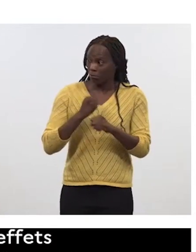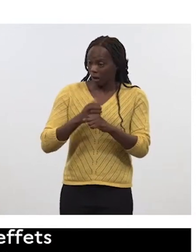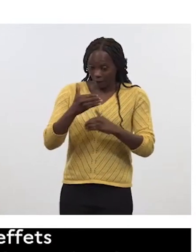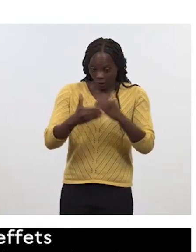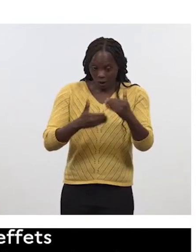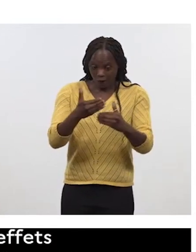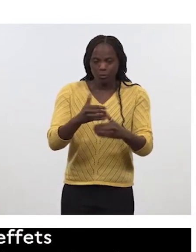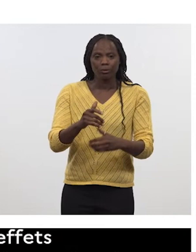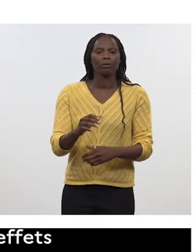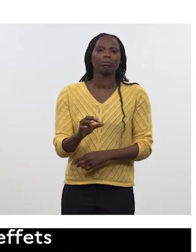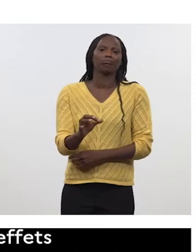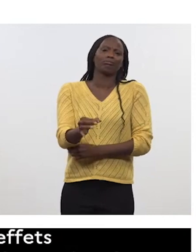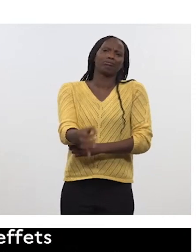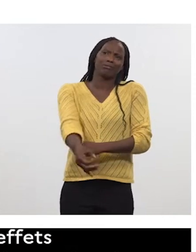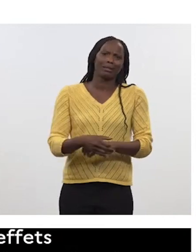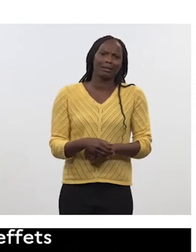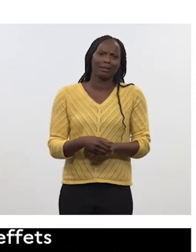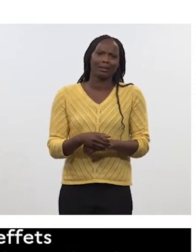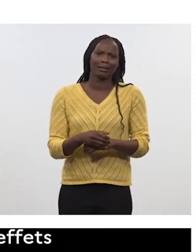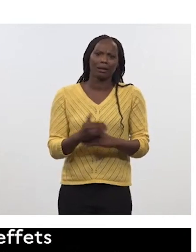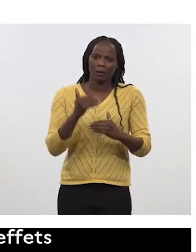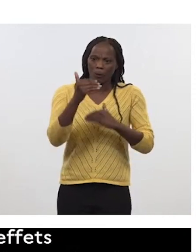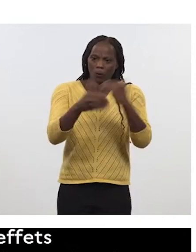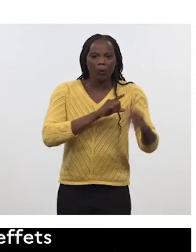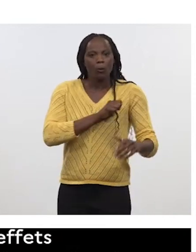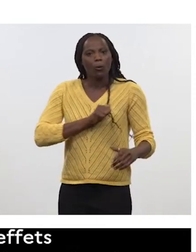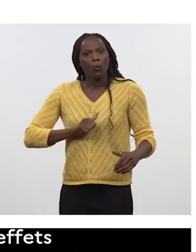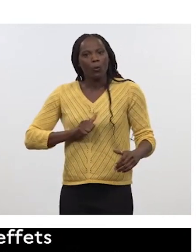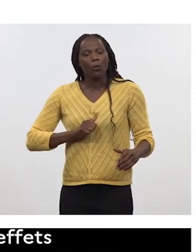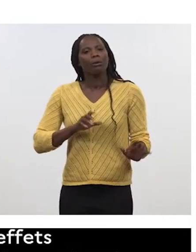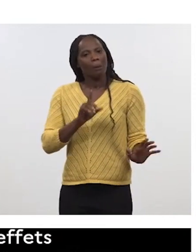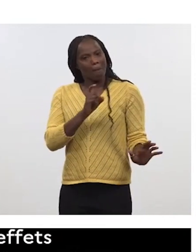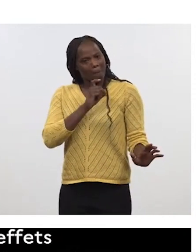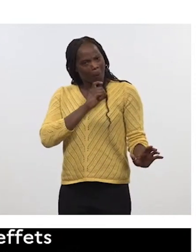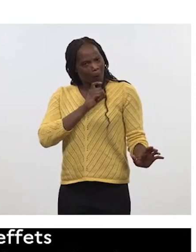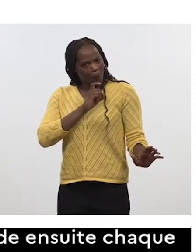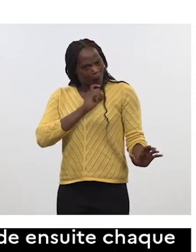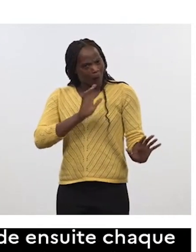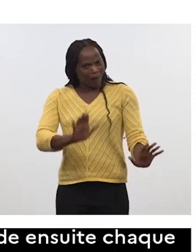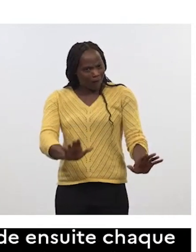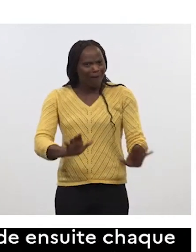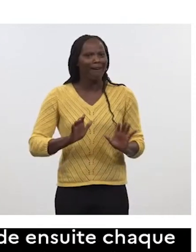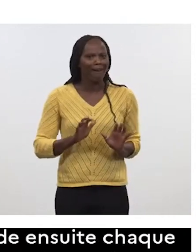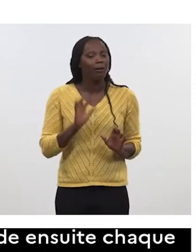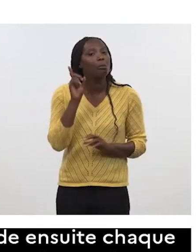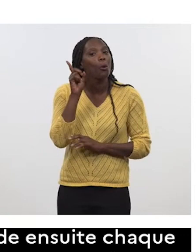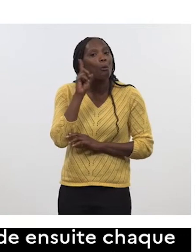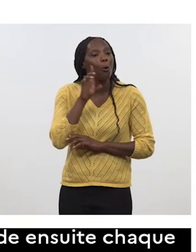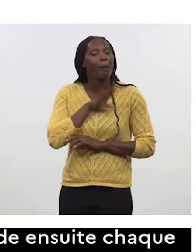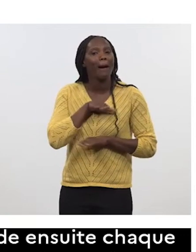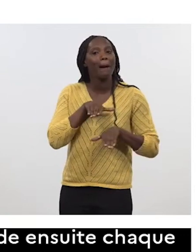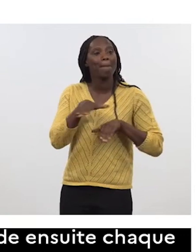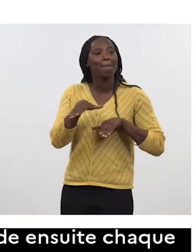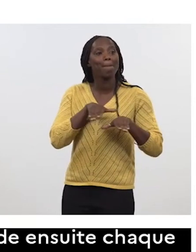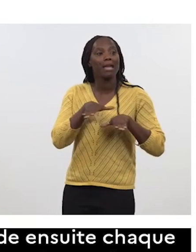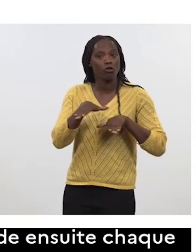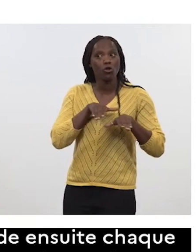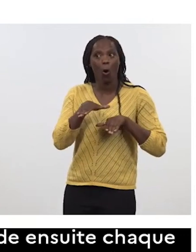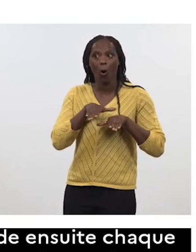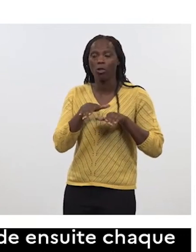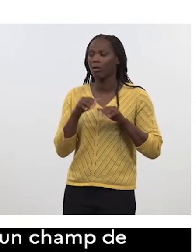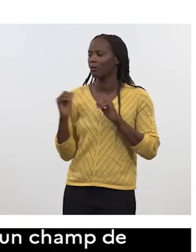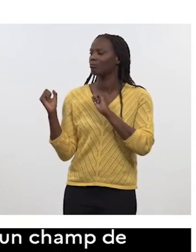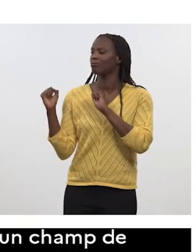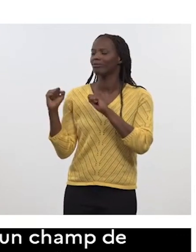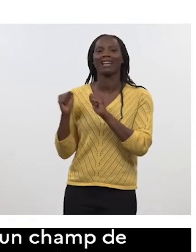réponse est oui. Est-ce qu'il est suffisamment avancé pour en parler devant la presse ? À ce stade, la réponse est non. Parce qu'en même temps, la méthode aussi que nous avons été avec Boris,